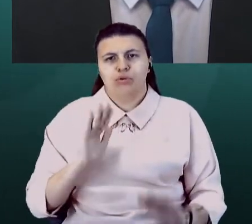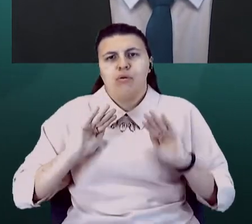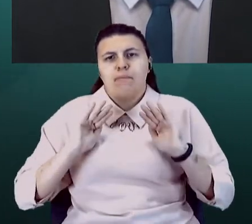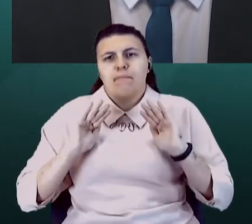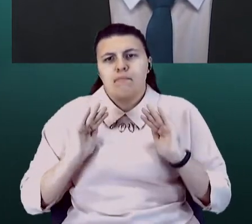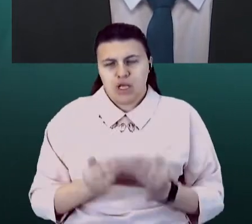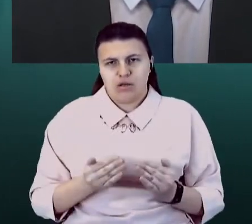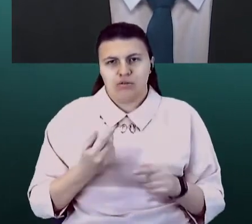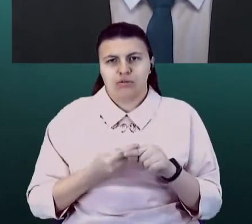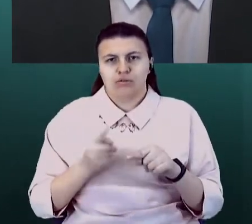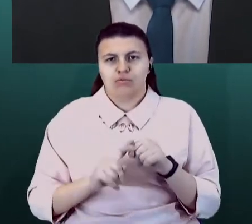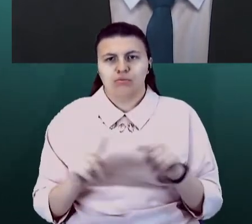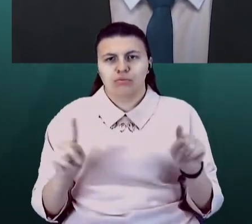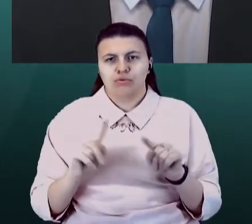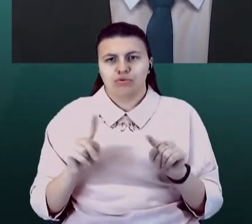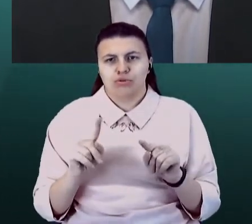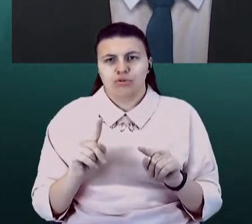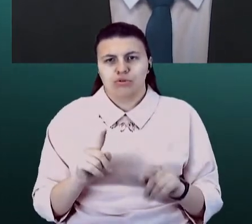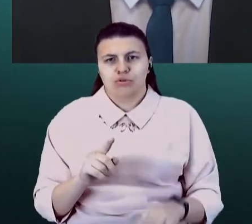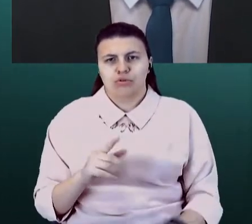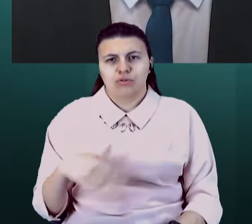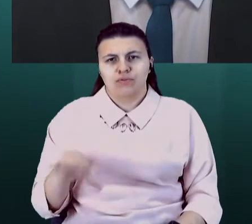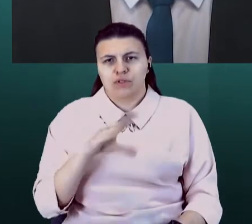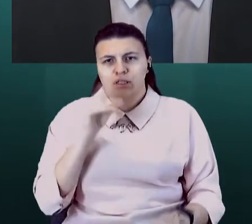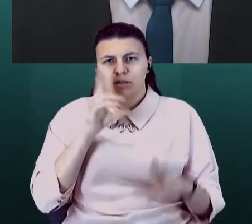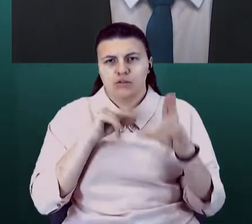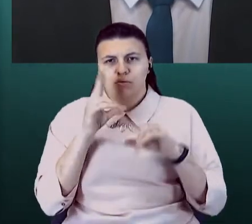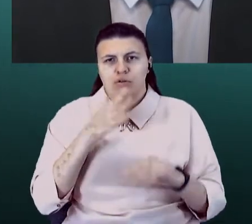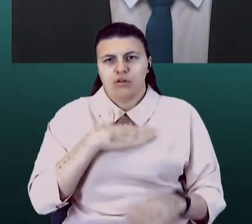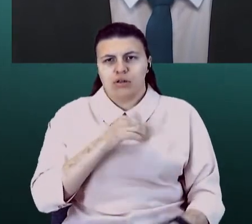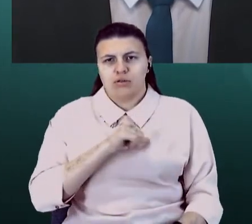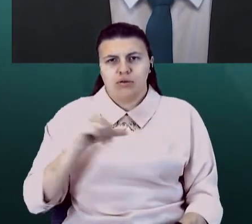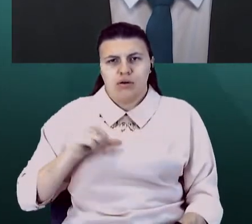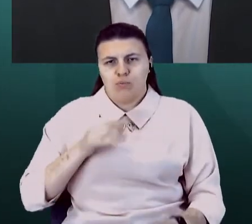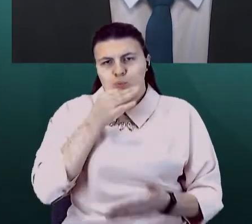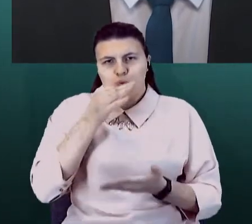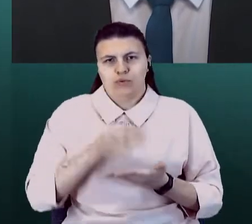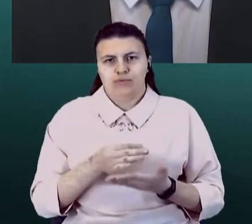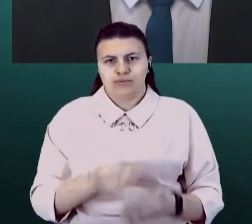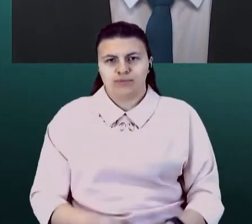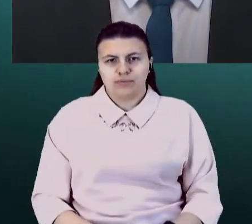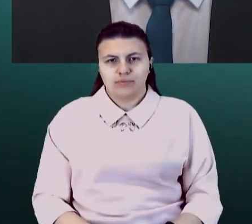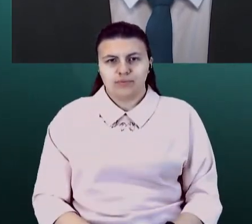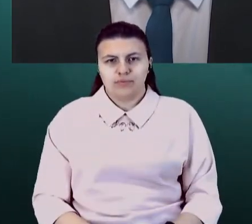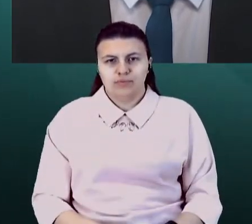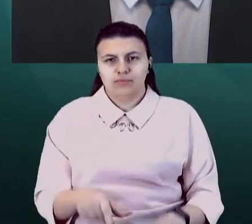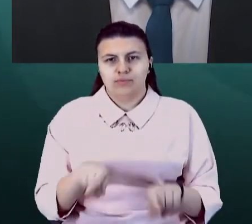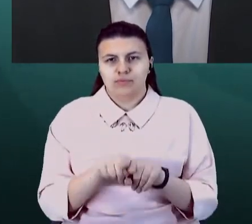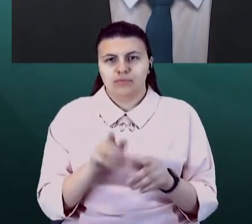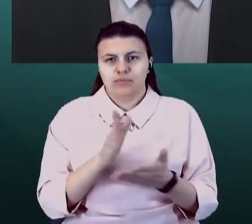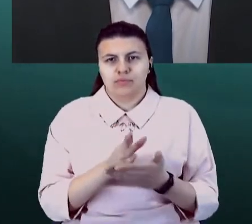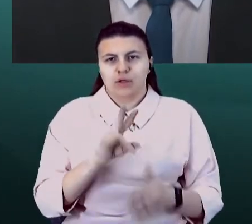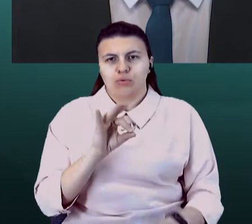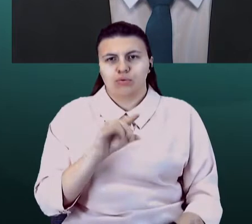все розраховано на нашу самосвідомість. Є такий лозунг –